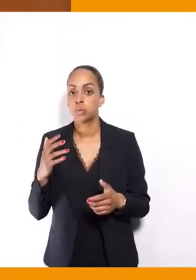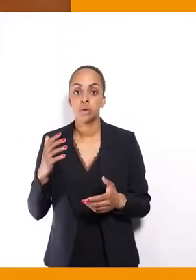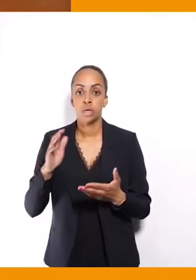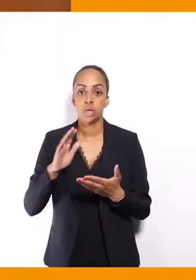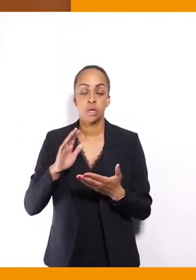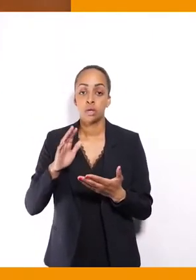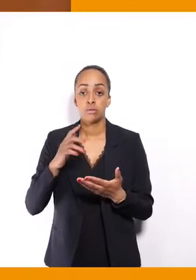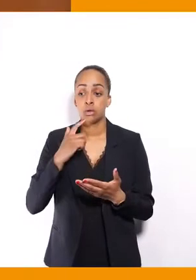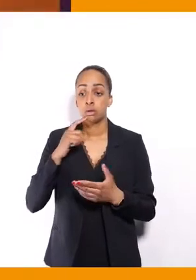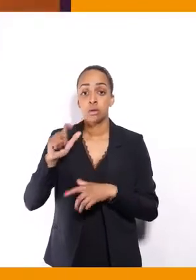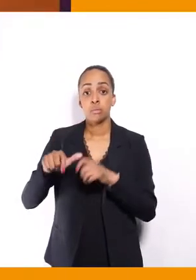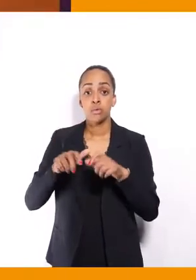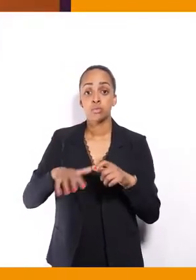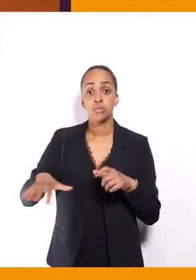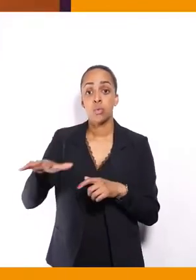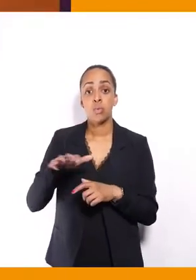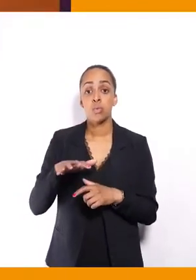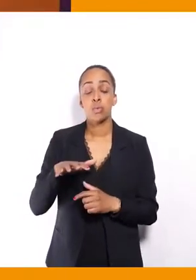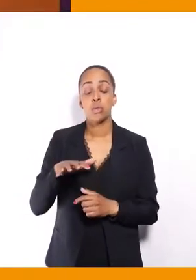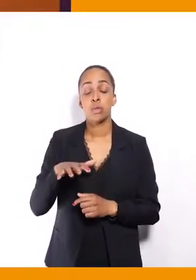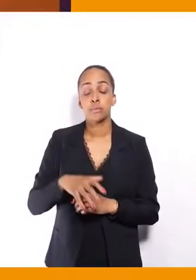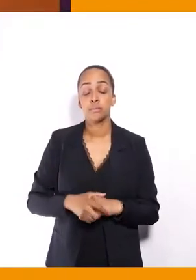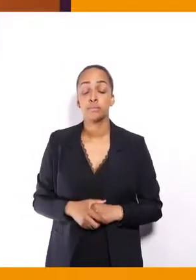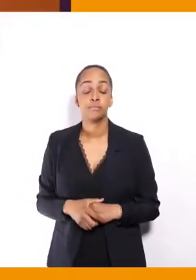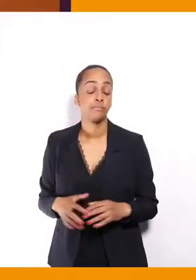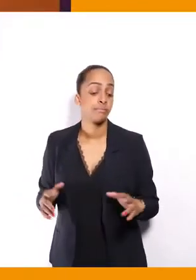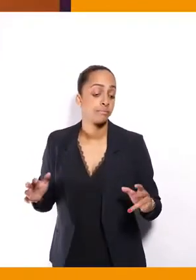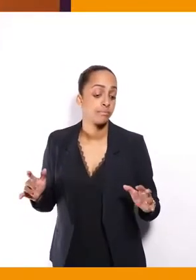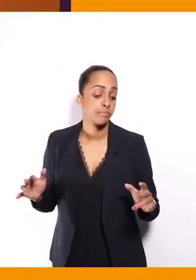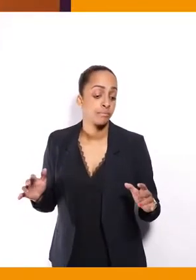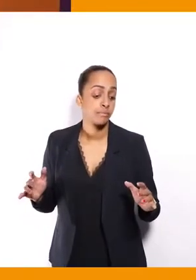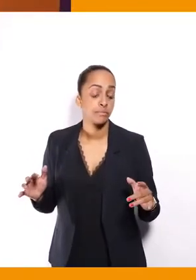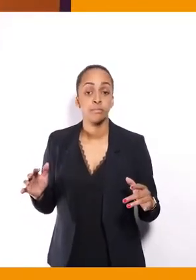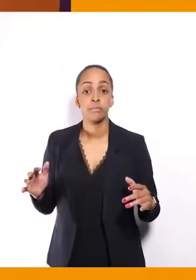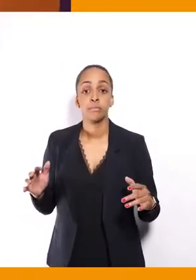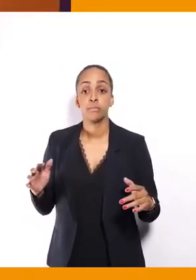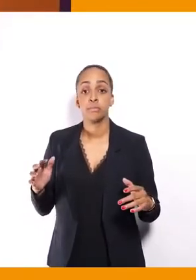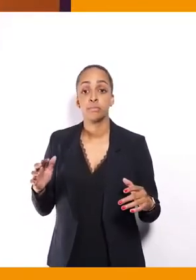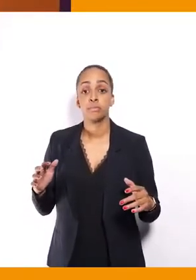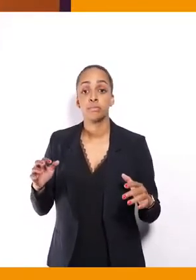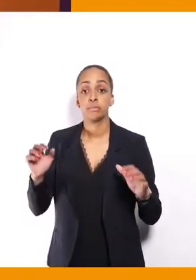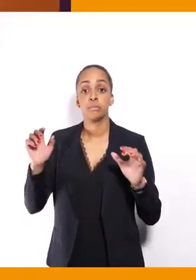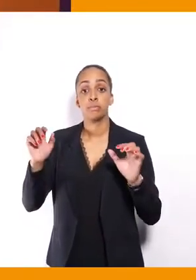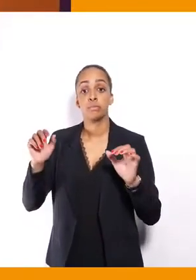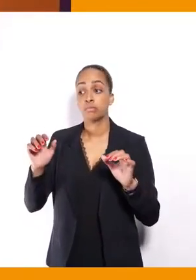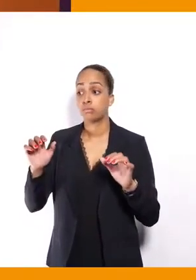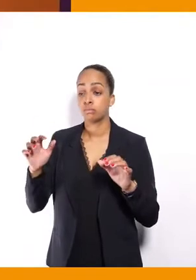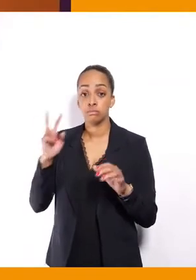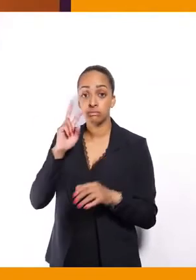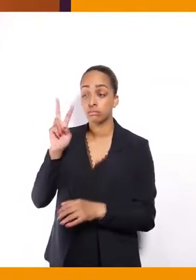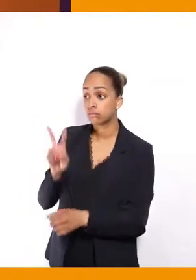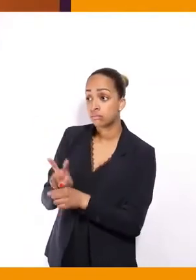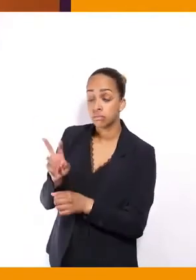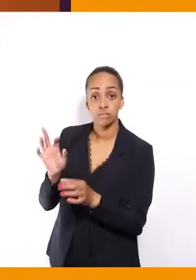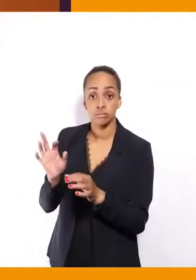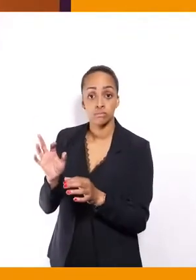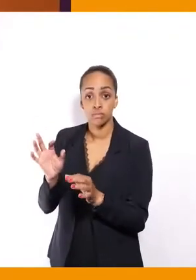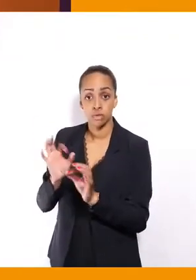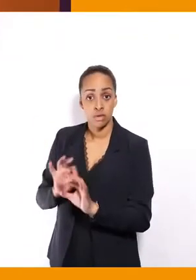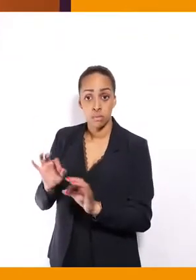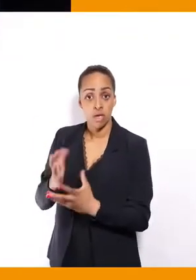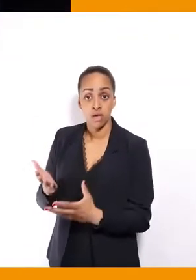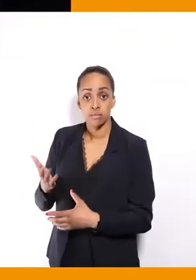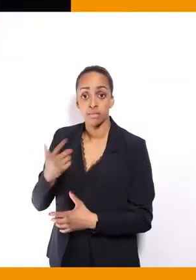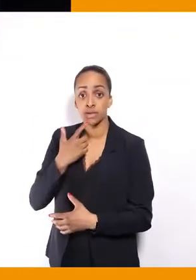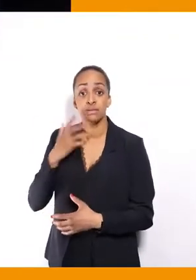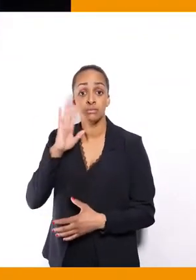les meetings dans les meilleures conditions. C'est pour ça que l'ARCOM, par ailleurs, au